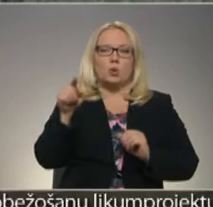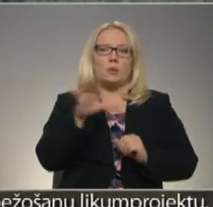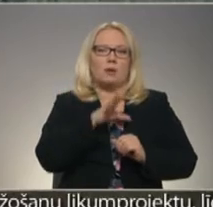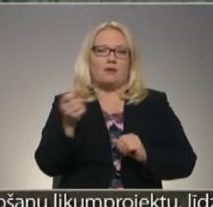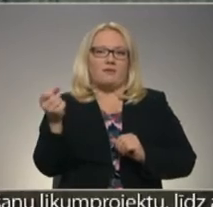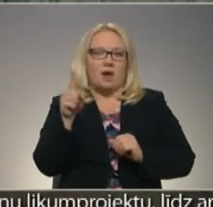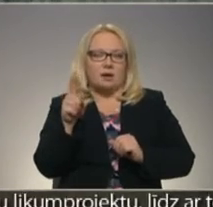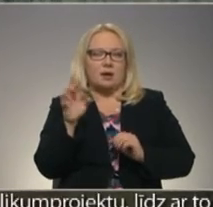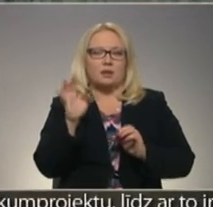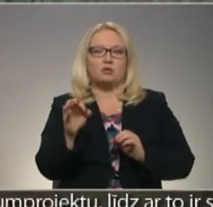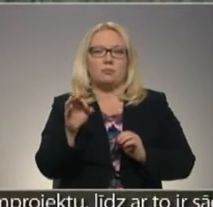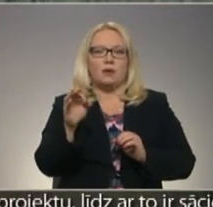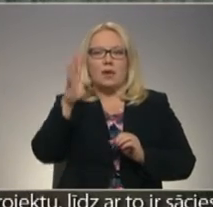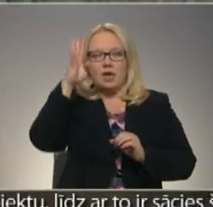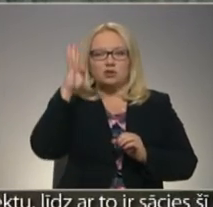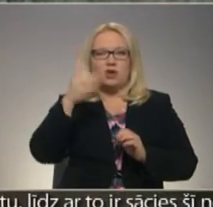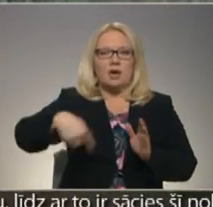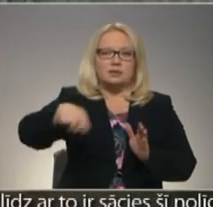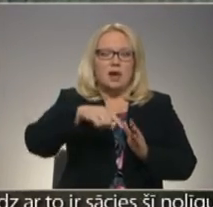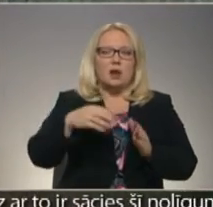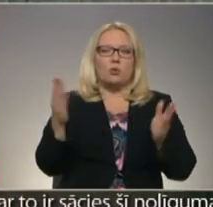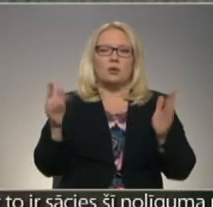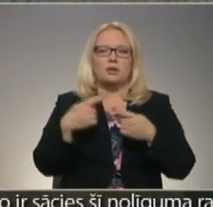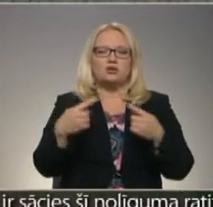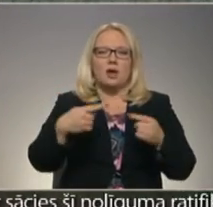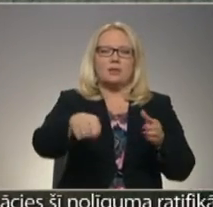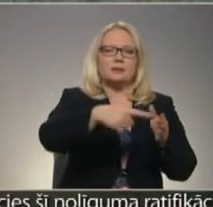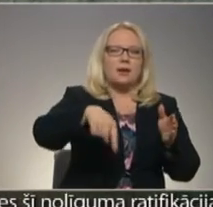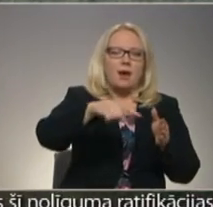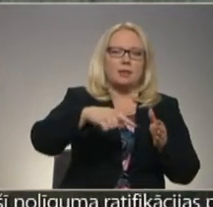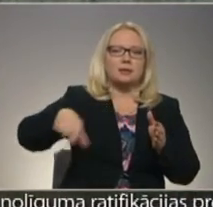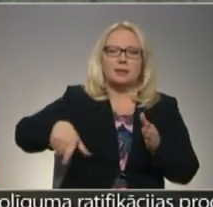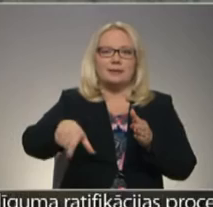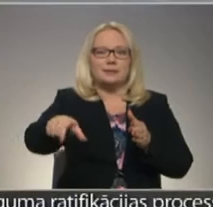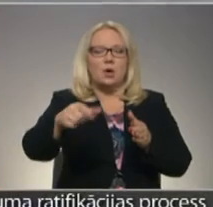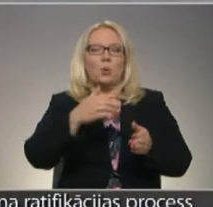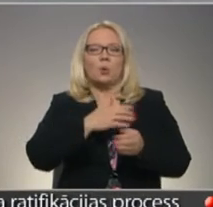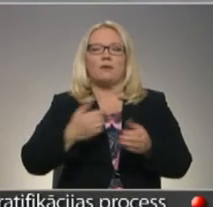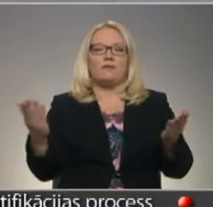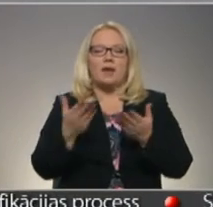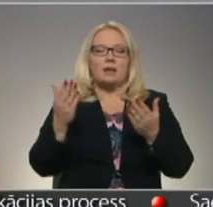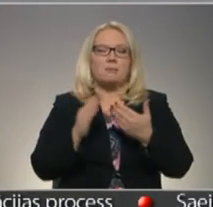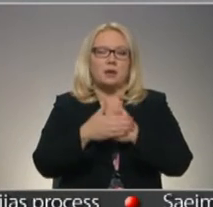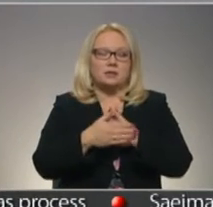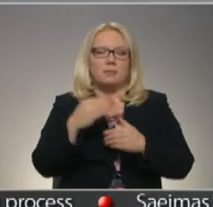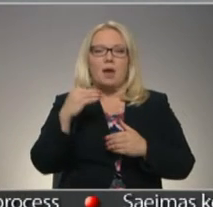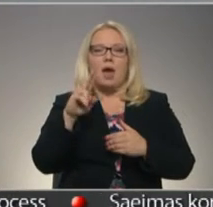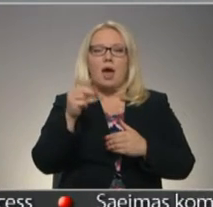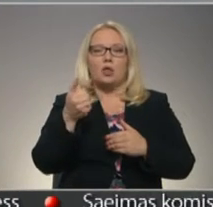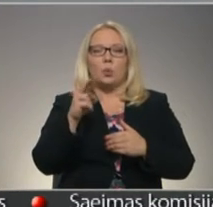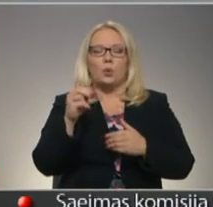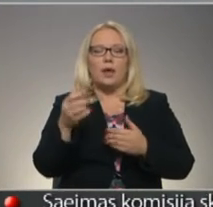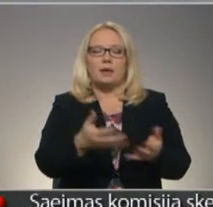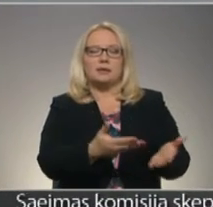bija tieši ežazerā, kur ir visādas saliņas un līcīši, kur ir ļoti viegli paslēptos tīklis. Enguris ezerā mēs izvilkām 50